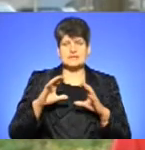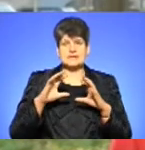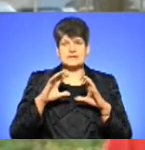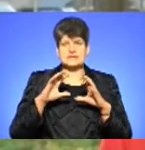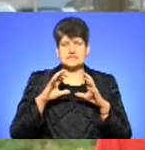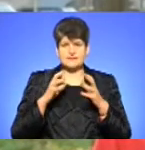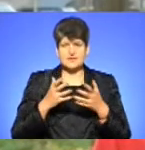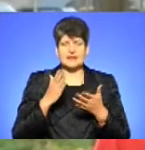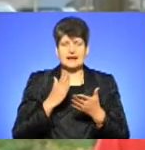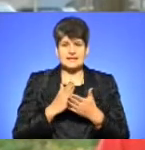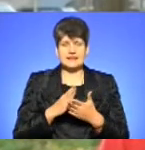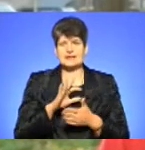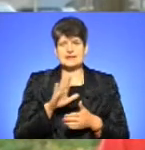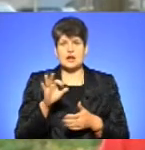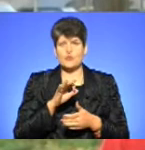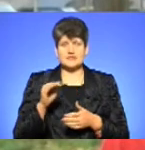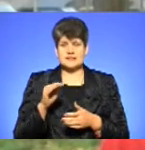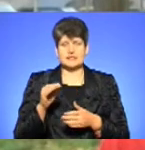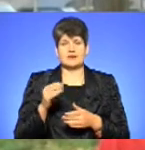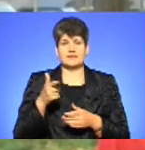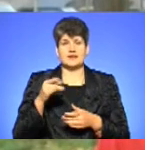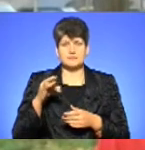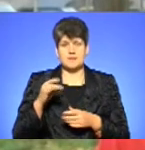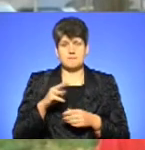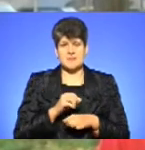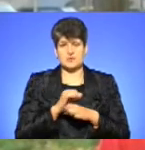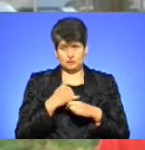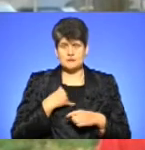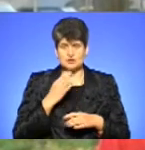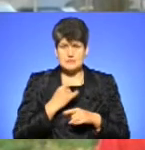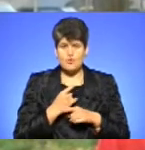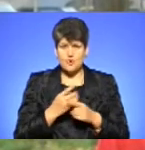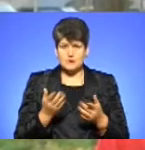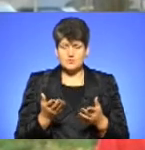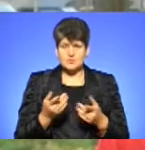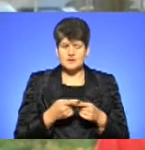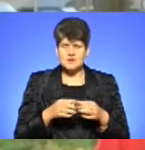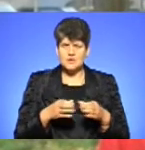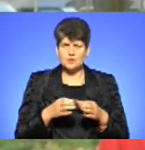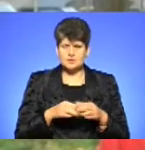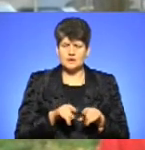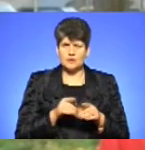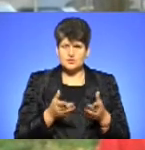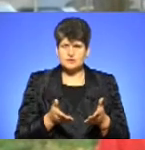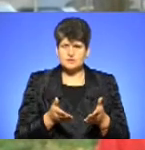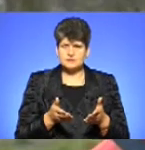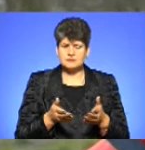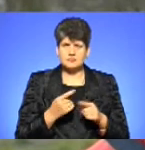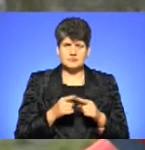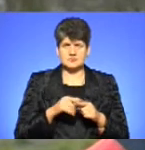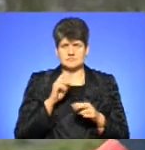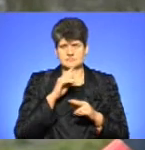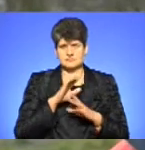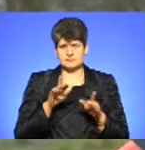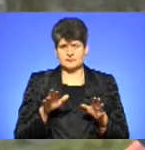неофіційним гімном Майдану, це виходить, що вона вже буде в нас заборонена. І цей гурт також. Це ж не круто.